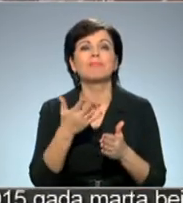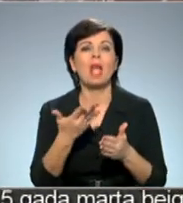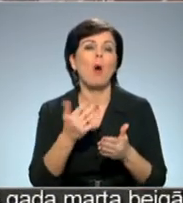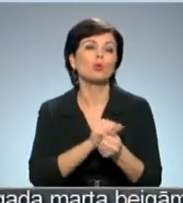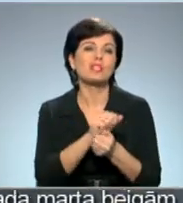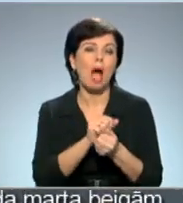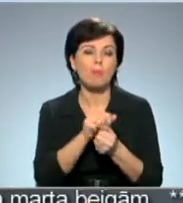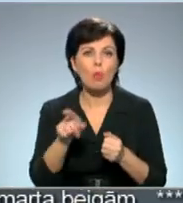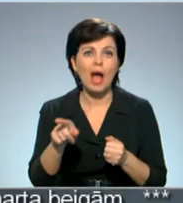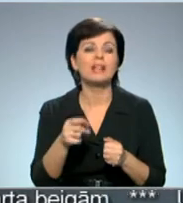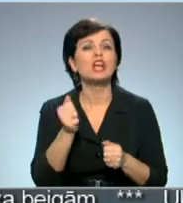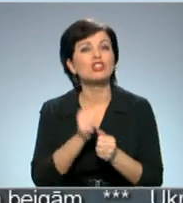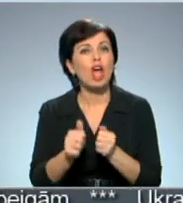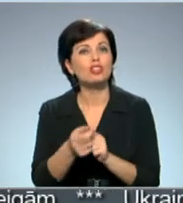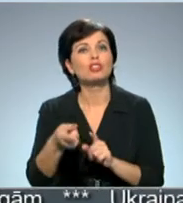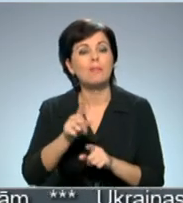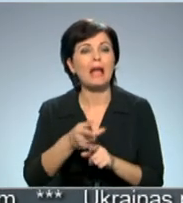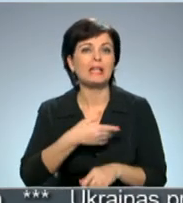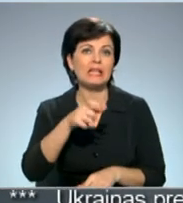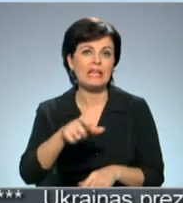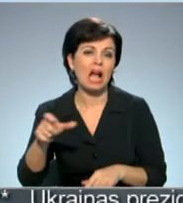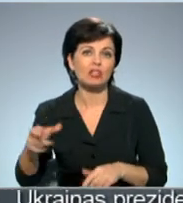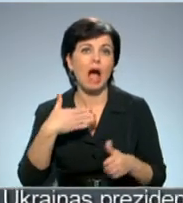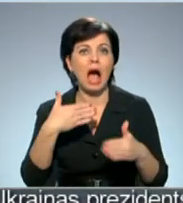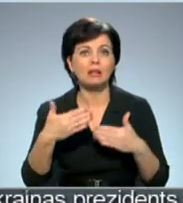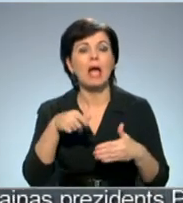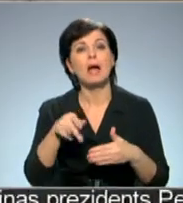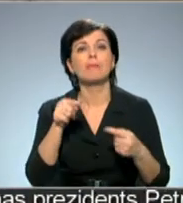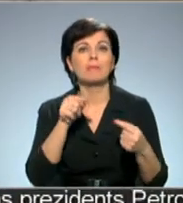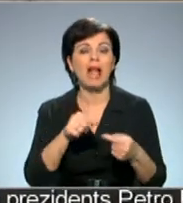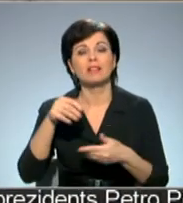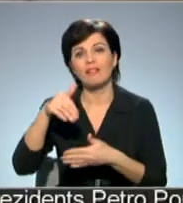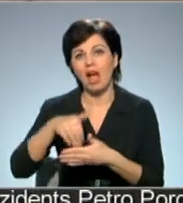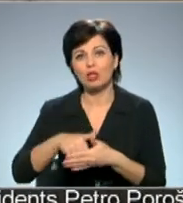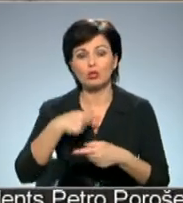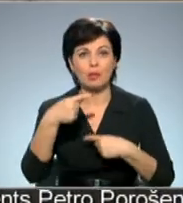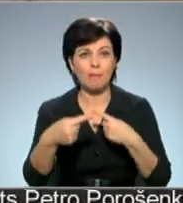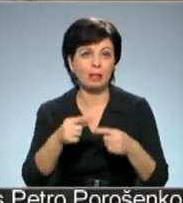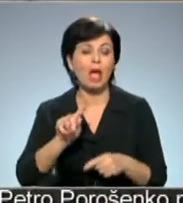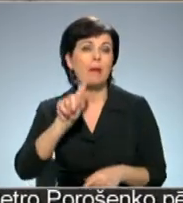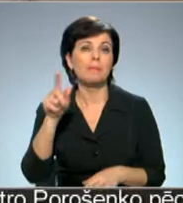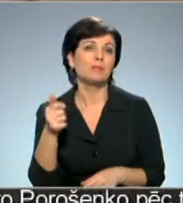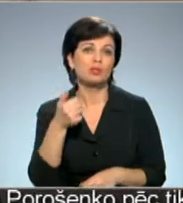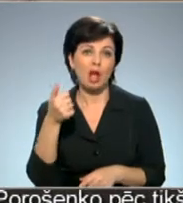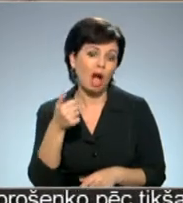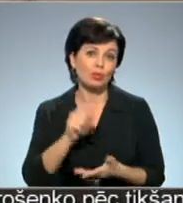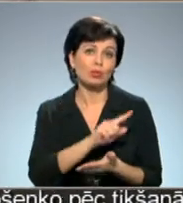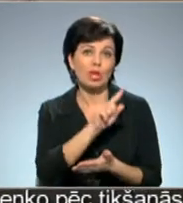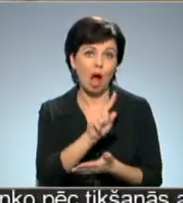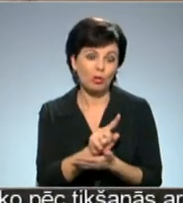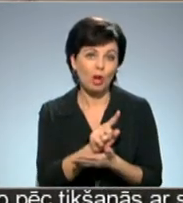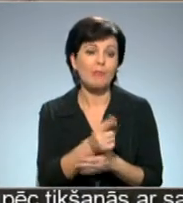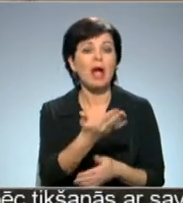gan seģoties vismaz mainīt iedzīvotāju attieksni pret vēsturisko mantojumu. Ja pirmajos gados es kādam jautāju, vai nāksiet uz